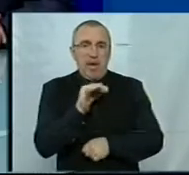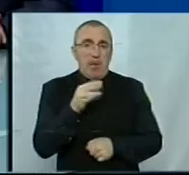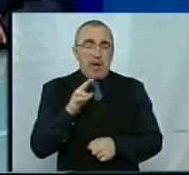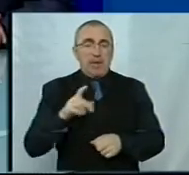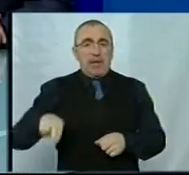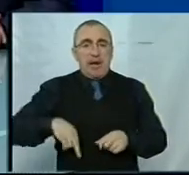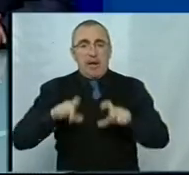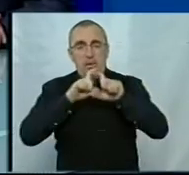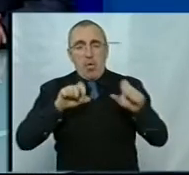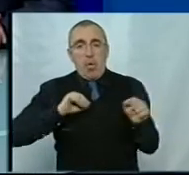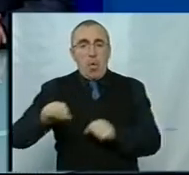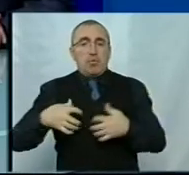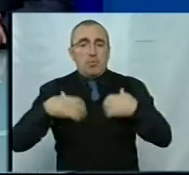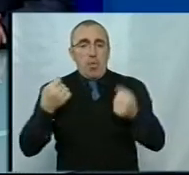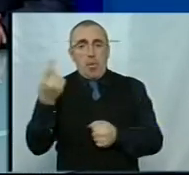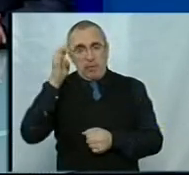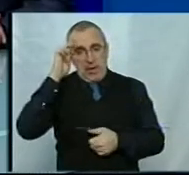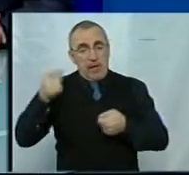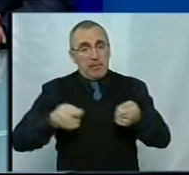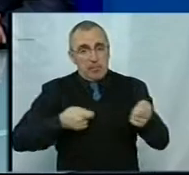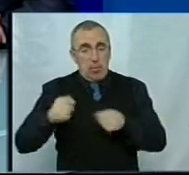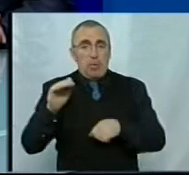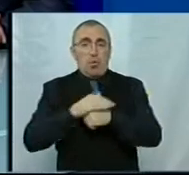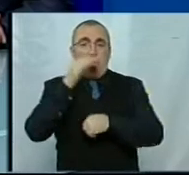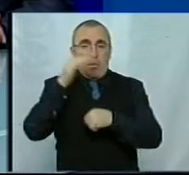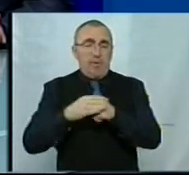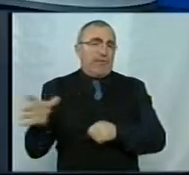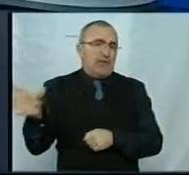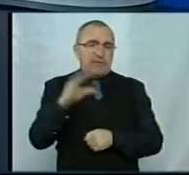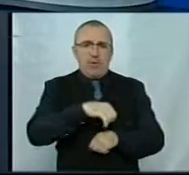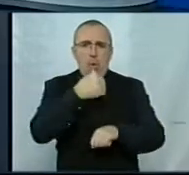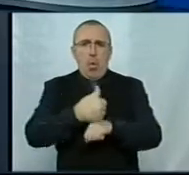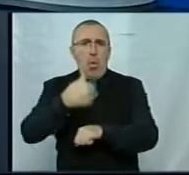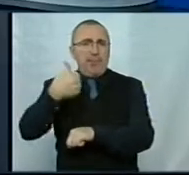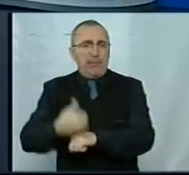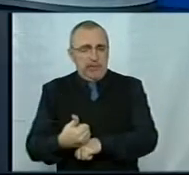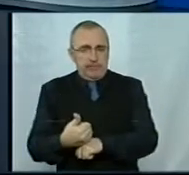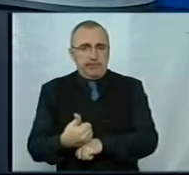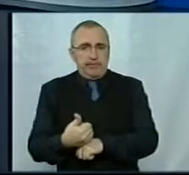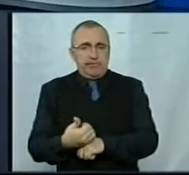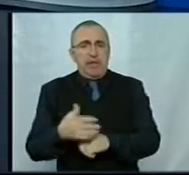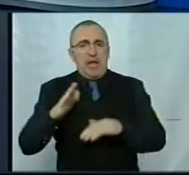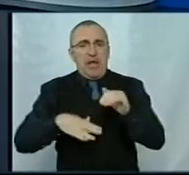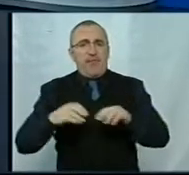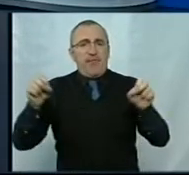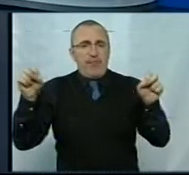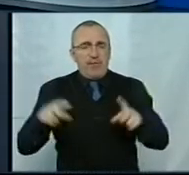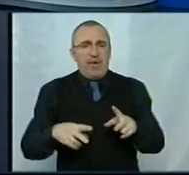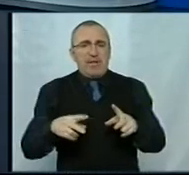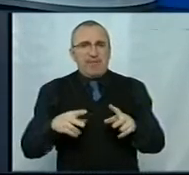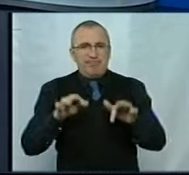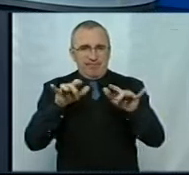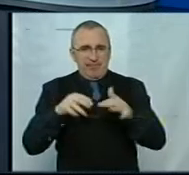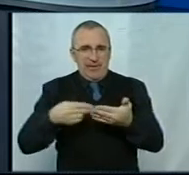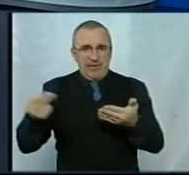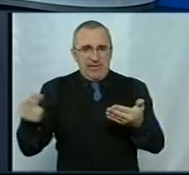директор департаменту охорони здоров'я, облдержадміністрації. Добрий вечір. Добрий вечір. Всі головні. Отже, кваліфікаційний цифровий підпис.